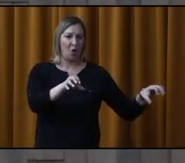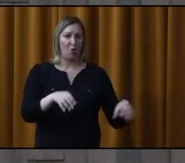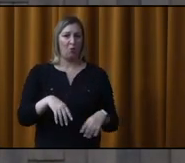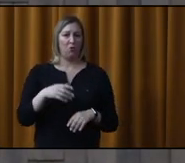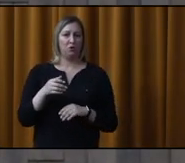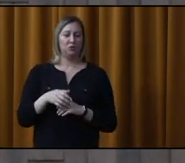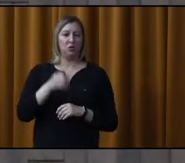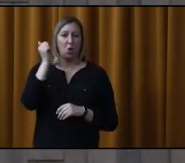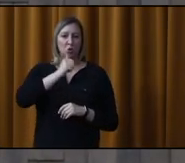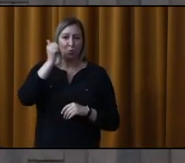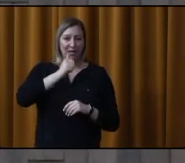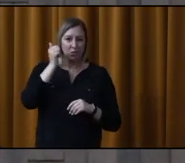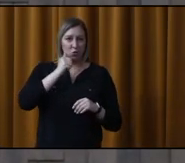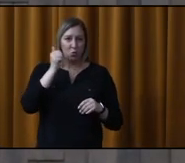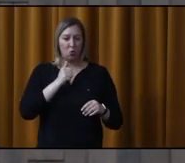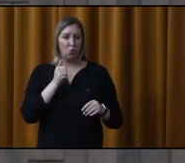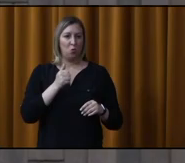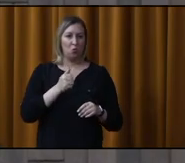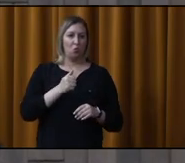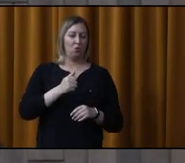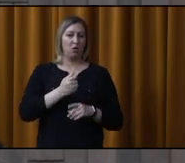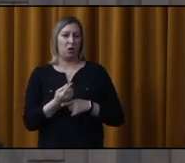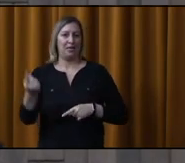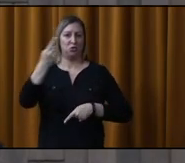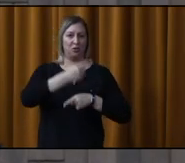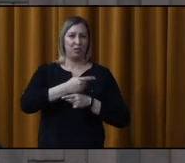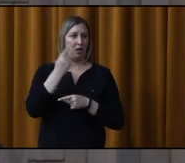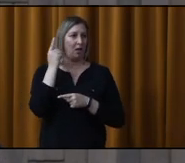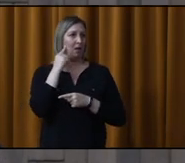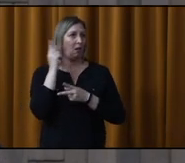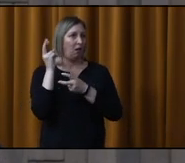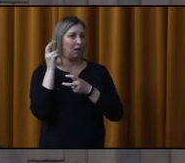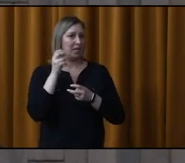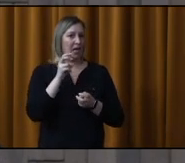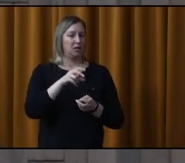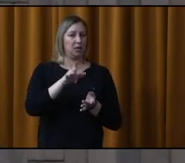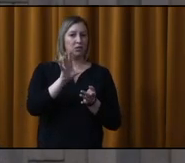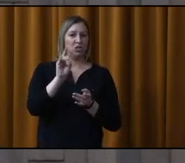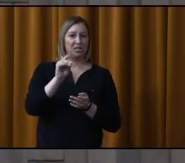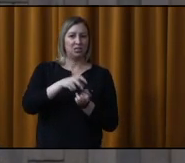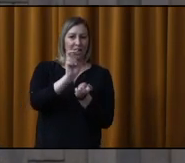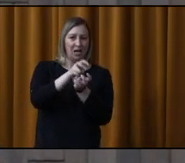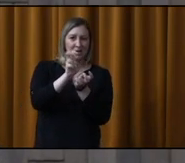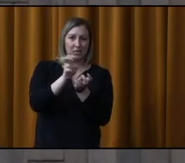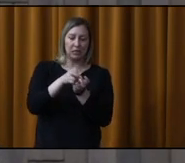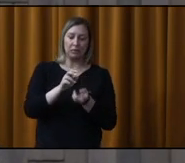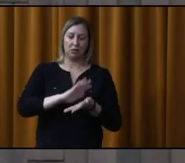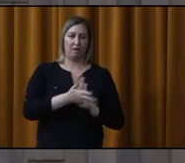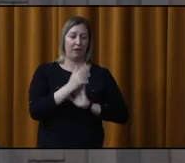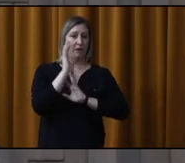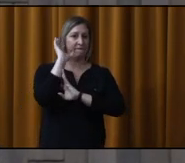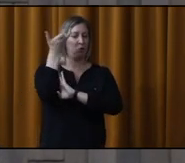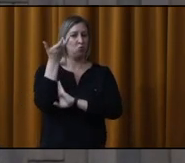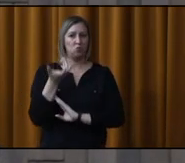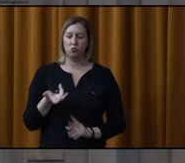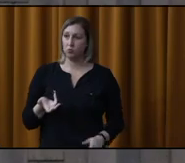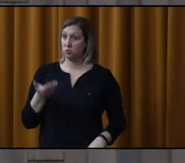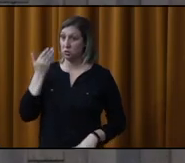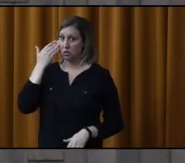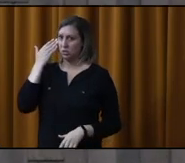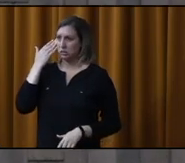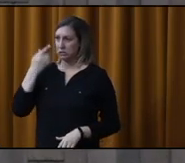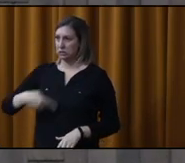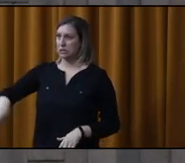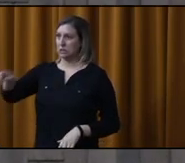les jours, à toutes les heures, entendent des chiens qui jappent. À un moment donné, il en a qui sont en train de devenir fous. Si vous saviez la quantité